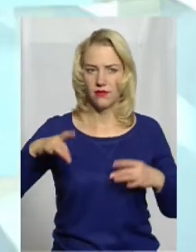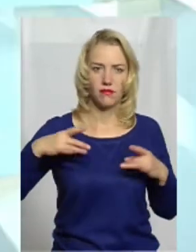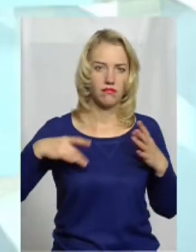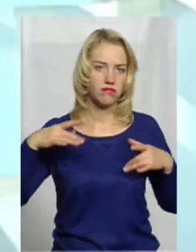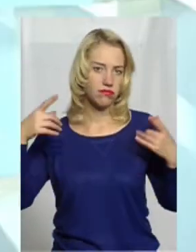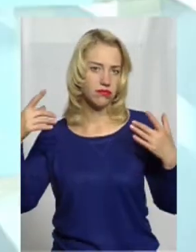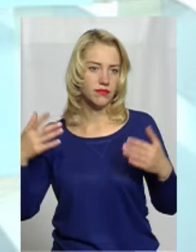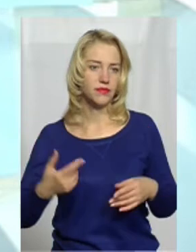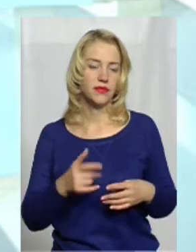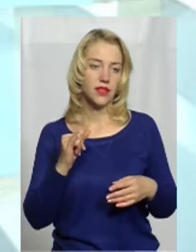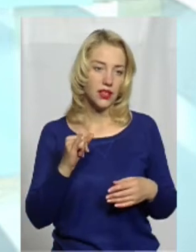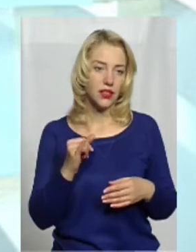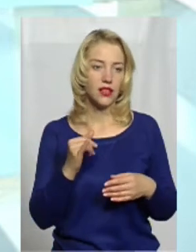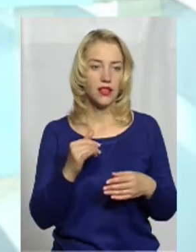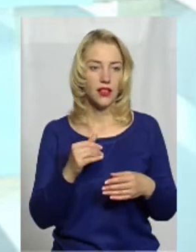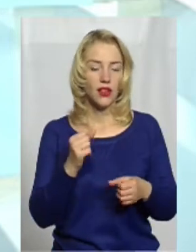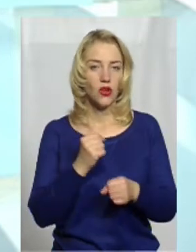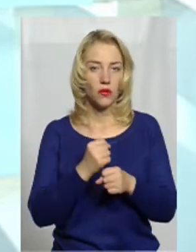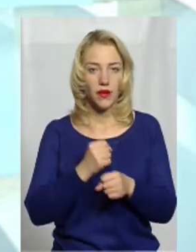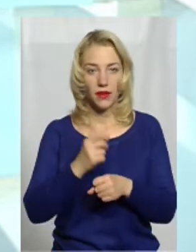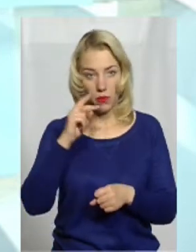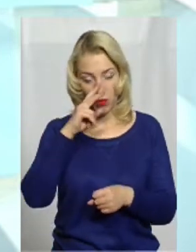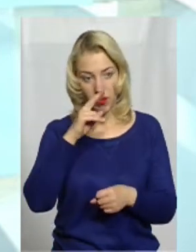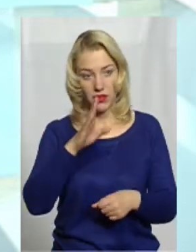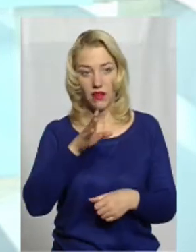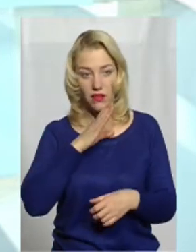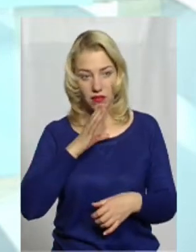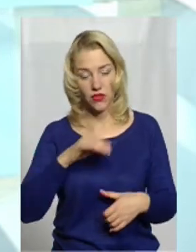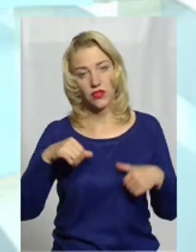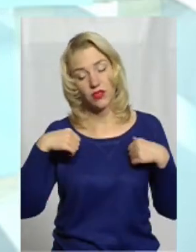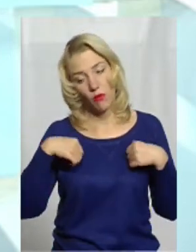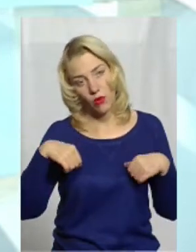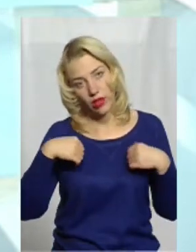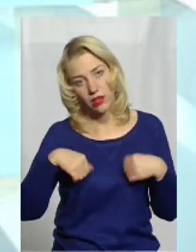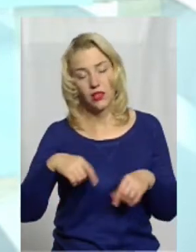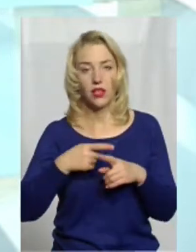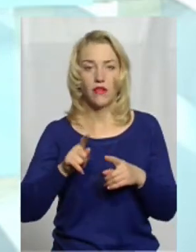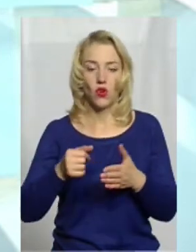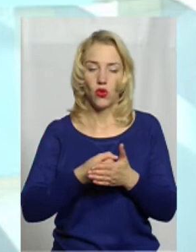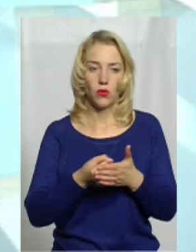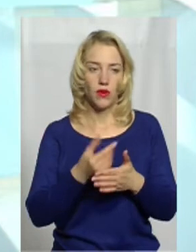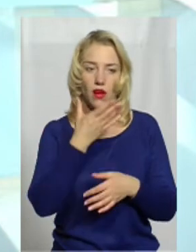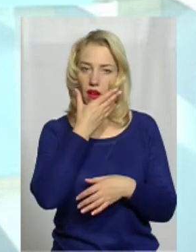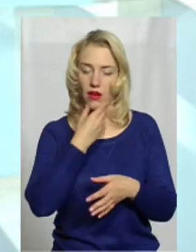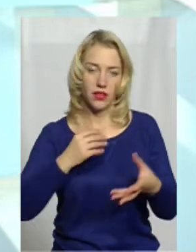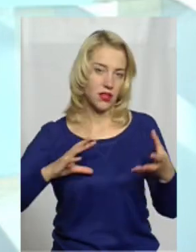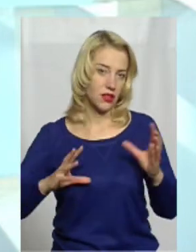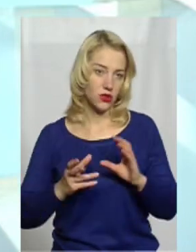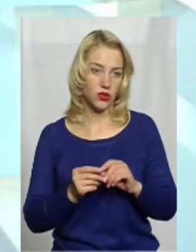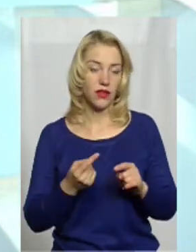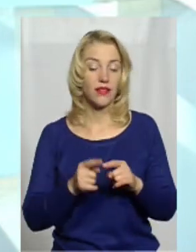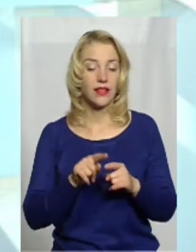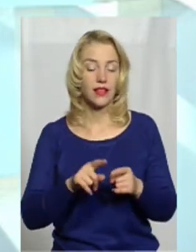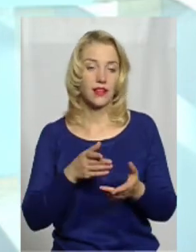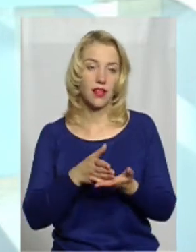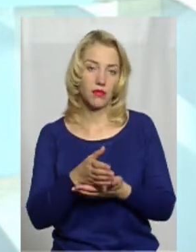тоді роблять помилки. А дівчата, вони спокійніші, і вони добиваються дуже хороших результатів саме в тих